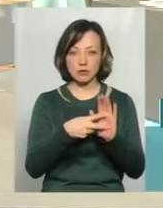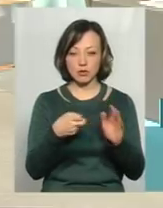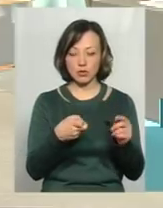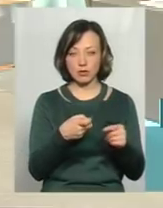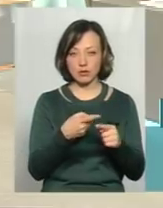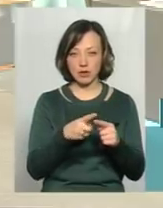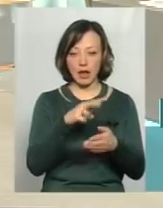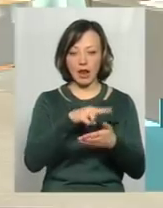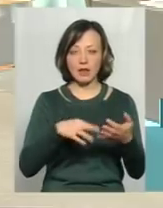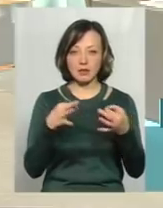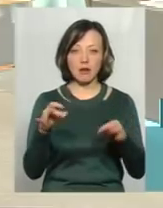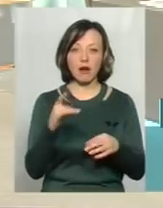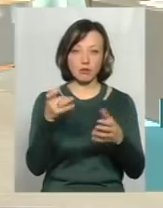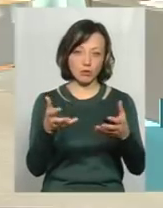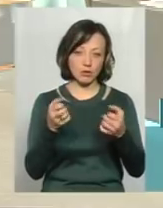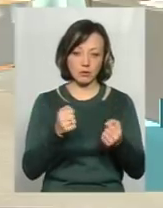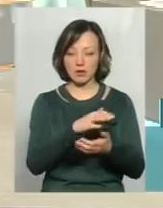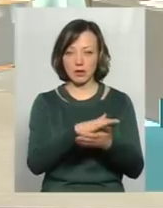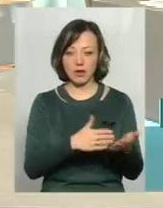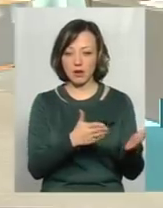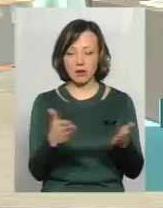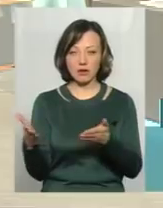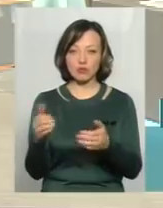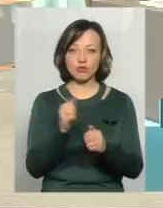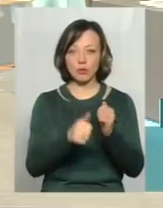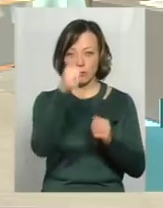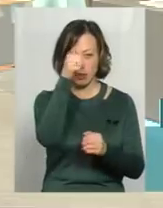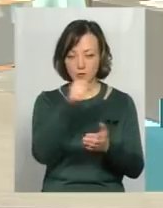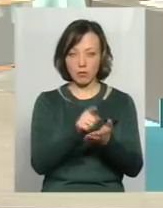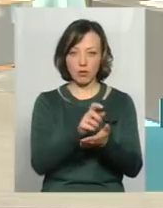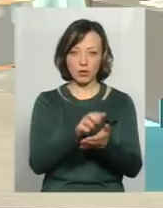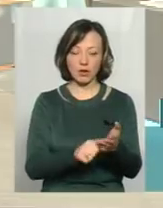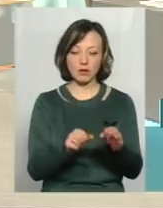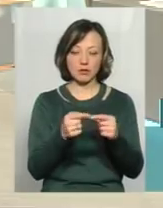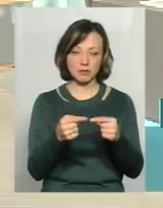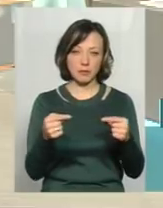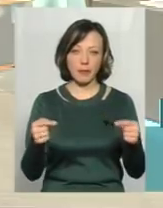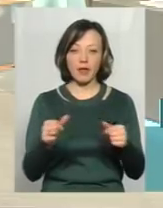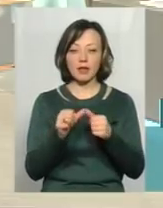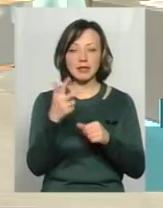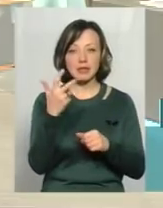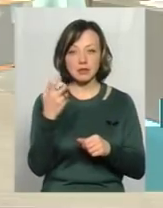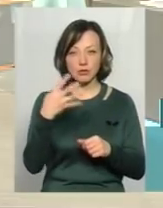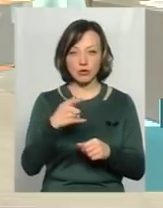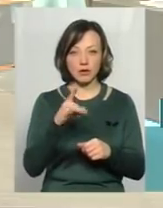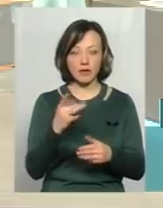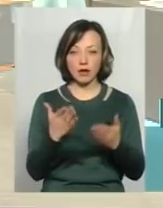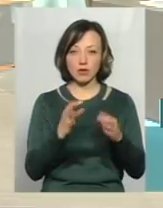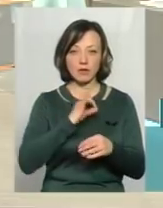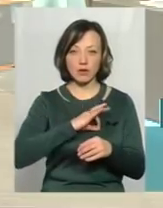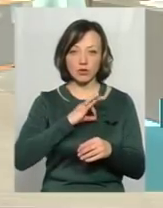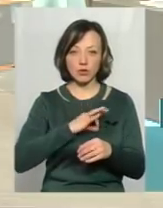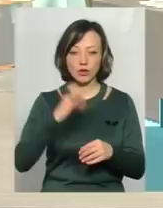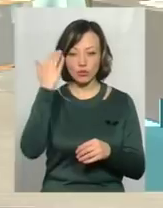Тобто це раз отримав і далі щомісячна сплата. Ну, крім вже таких. Це 340 гривень, якщо не використовується